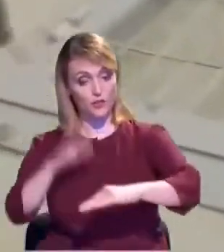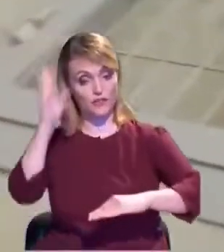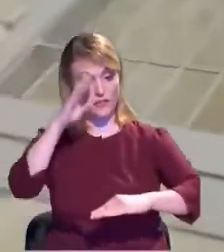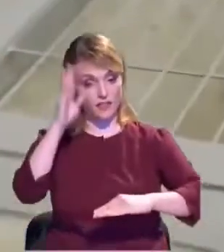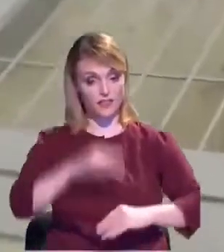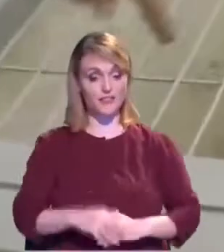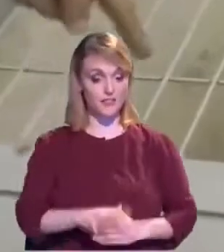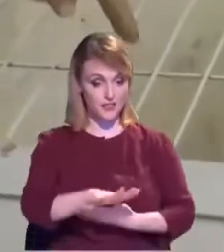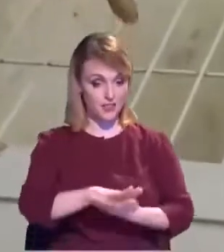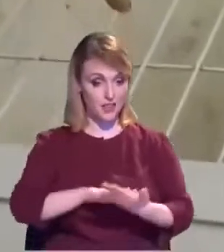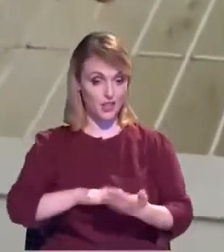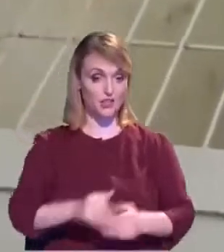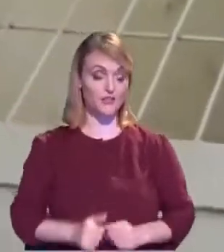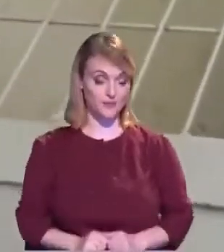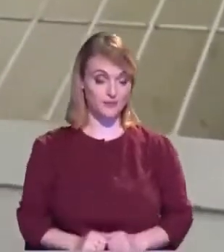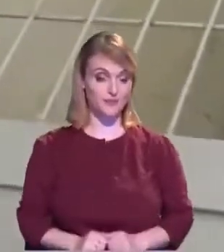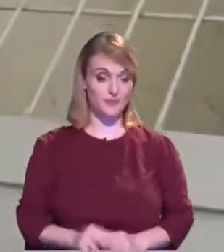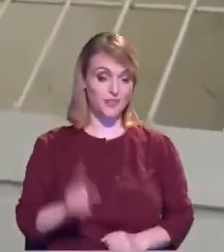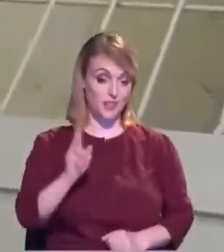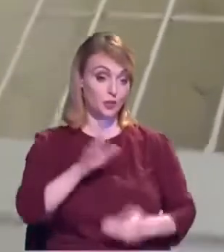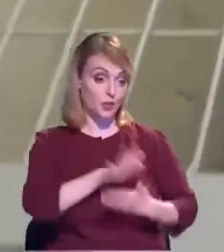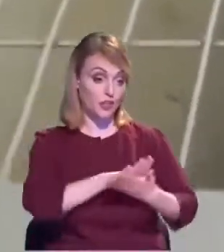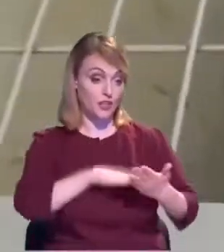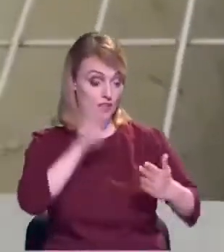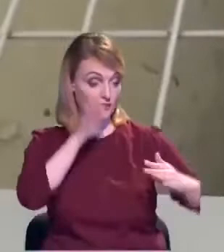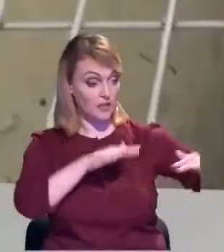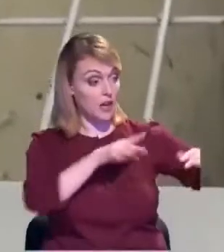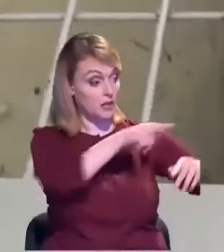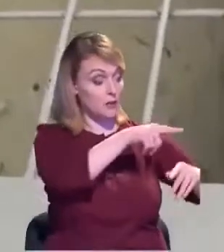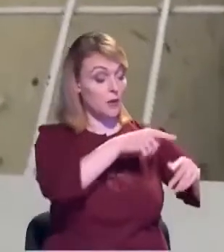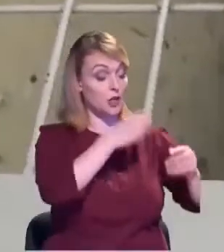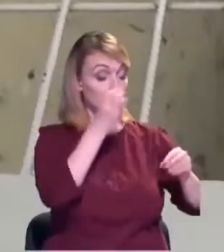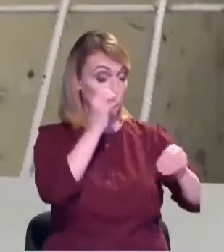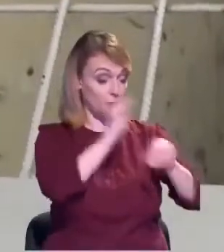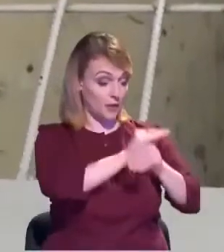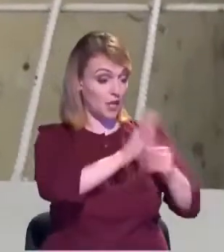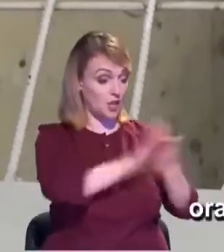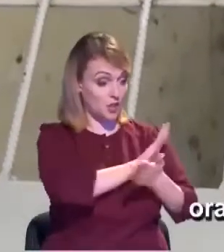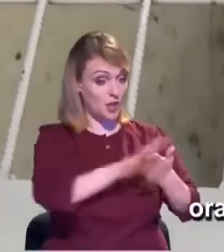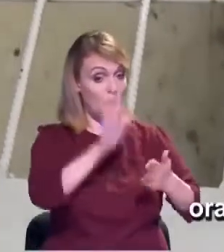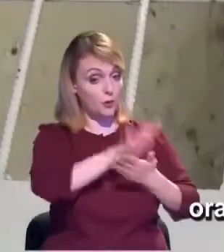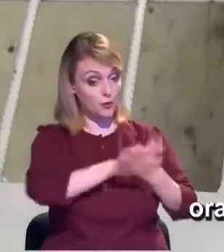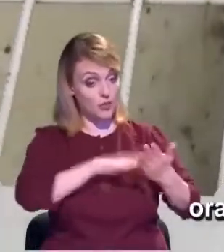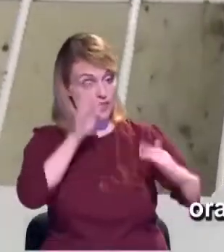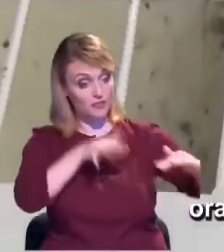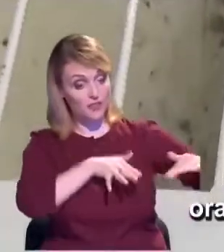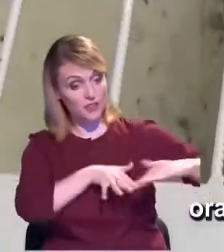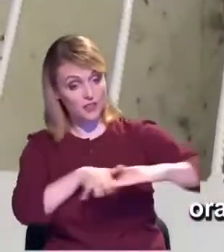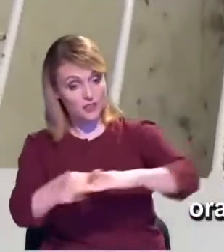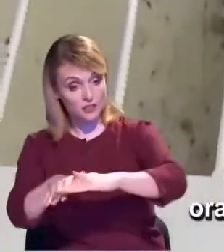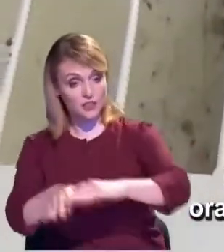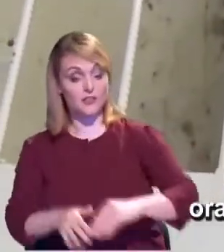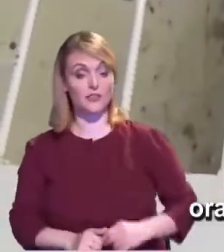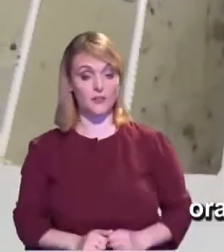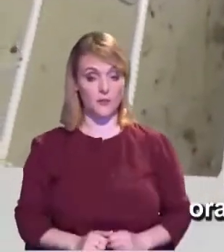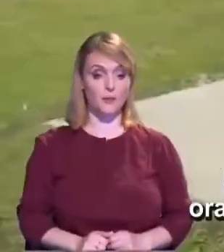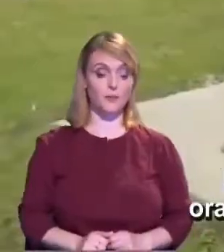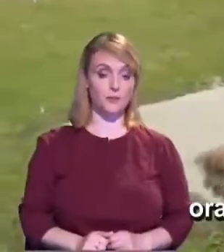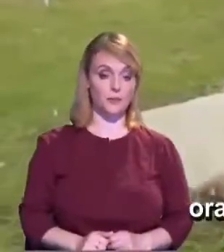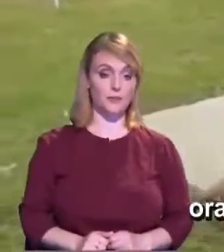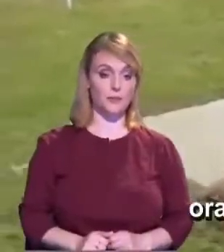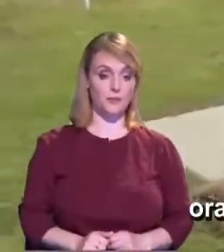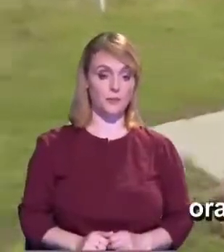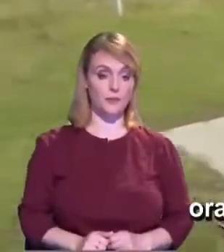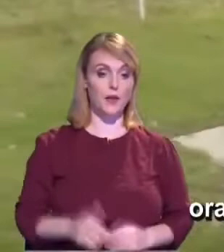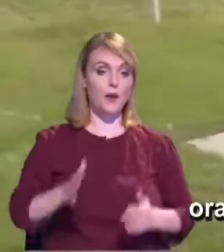Feunaei totul, este este aieus Weine a gata destul mai Di cea este ea